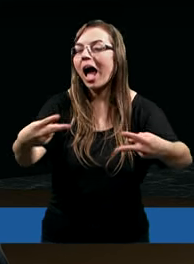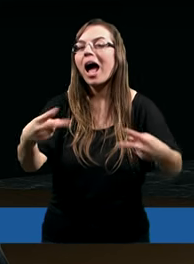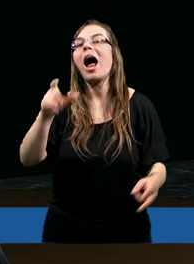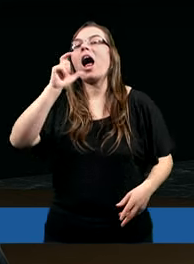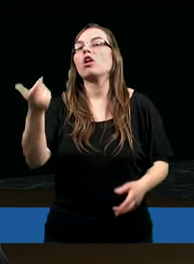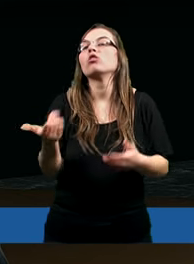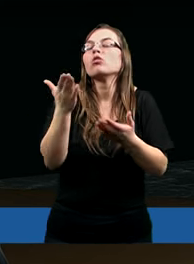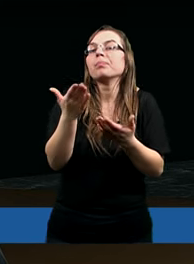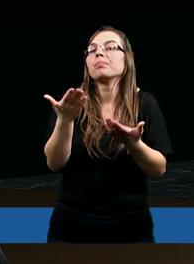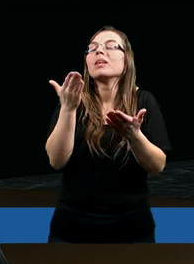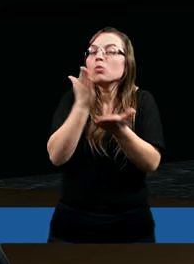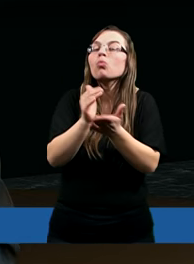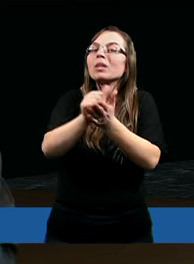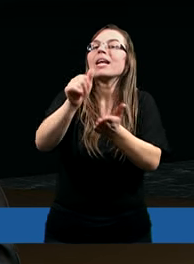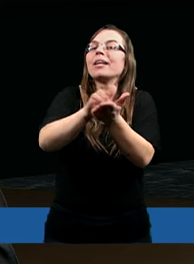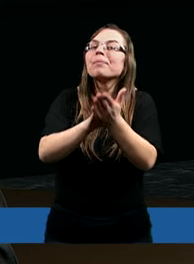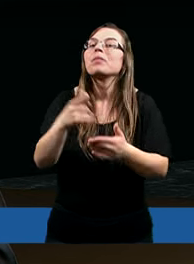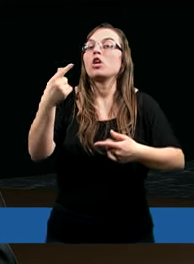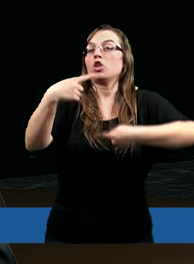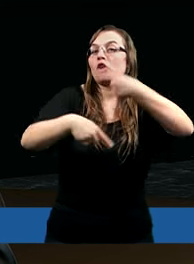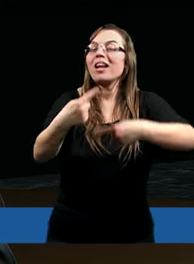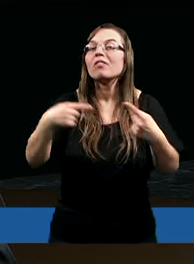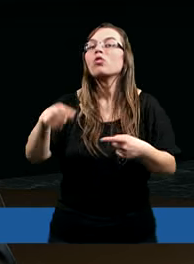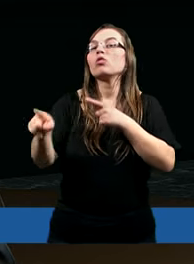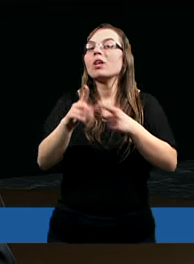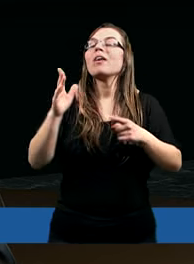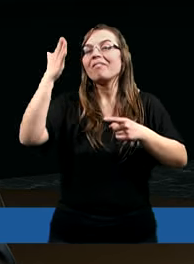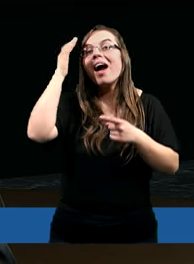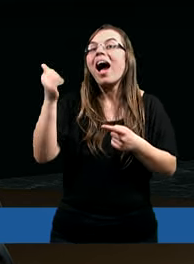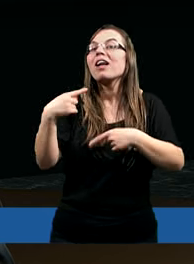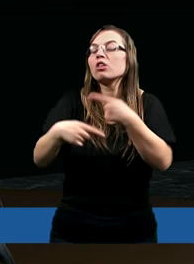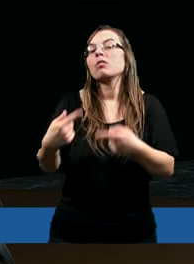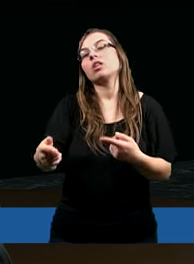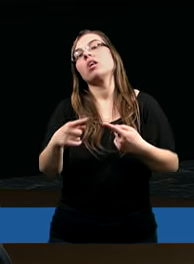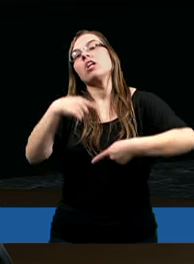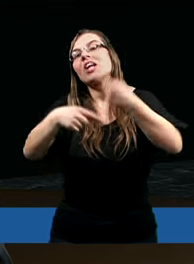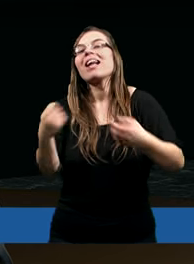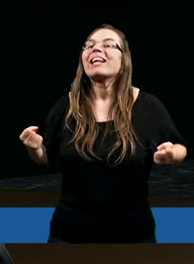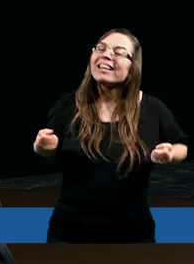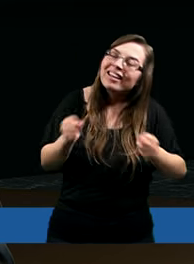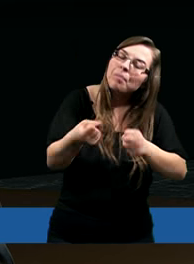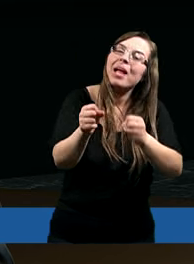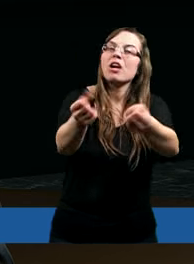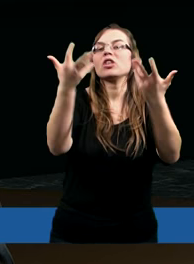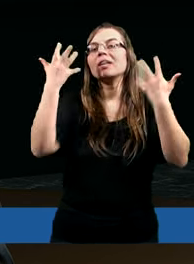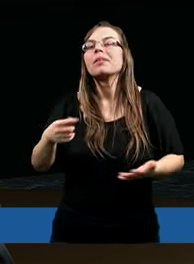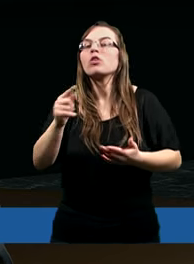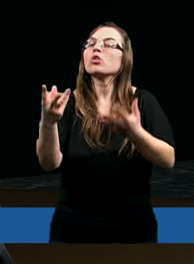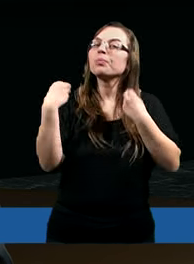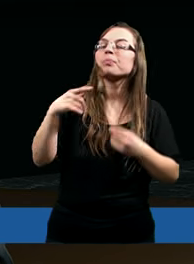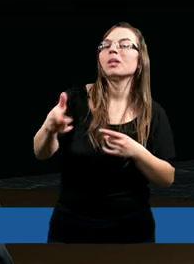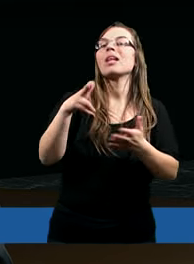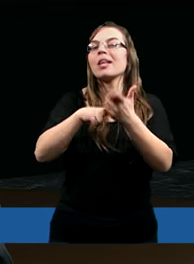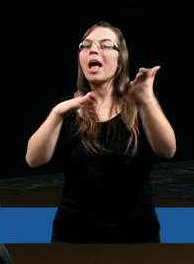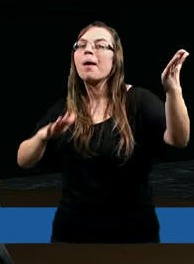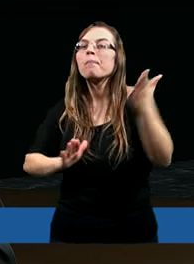a co już powinno być nam znane, bo jeżeli dziedzictwo, to chyba wiem, jakie dziedzictwo, do jakiego dziedzictwa zmierzam. No więc wydaje mi się,